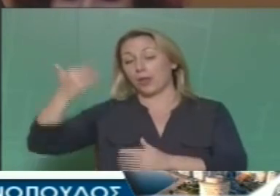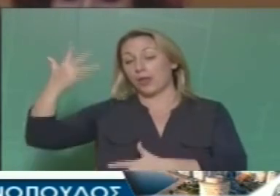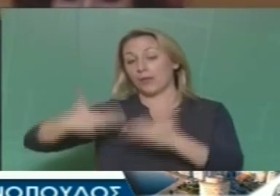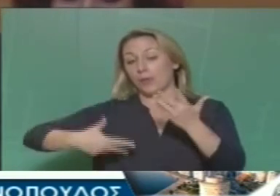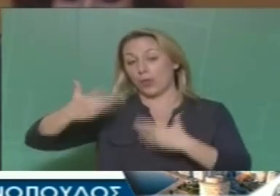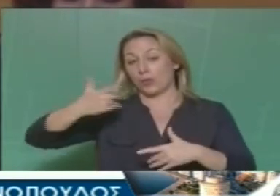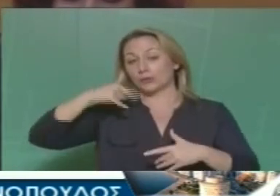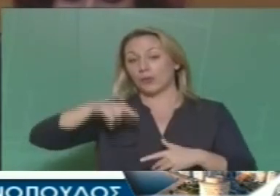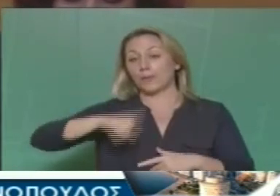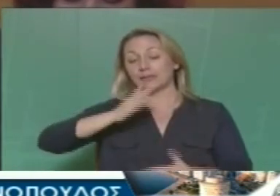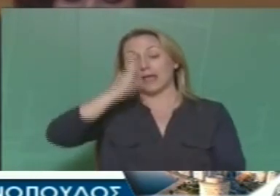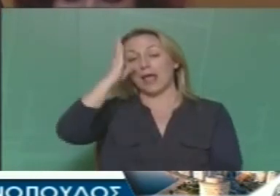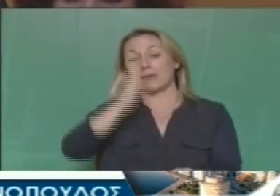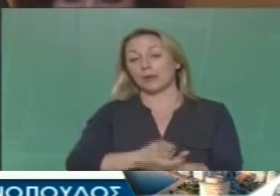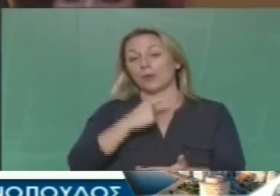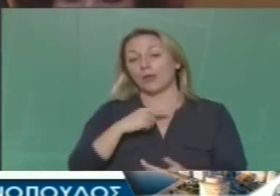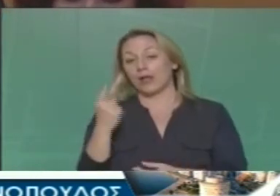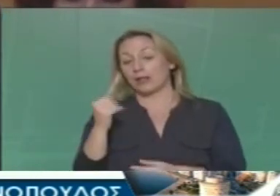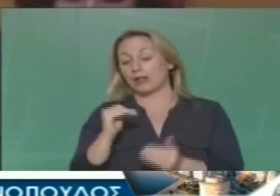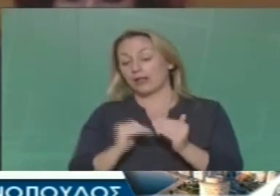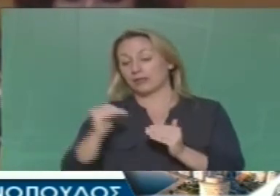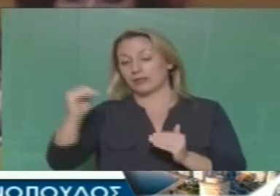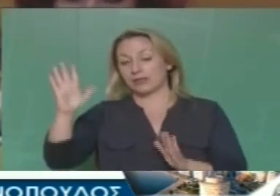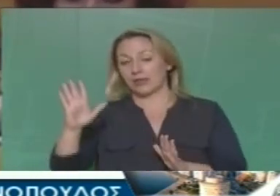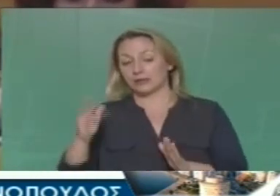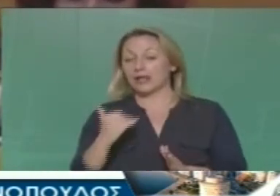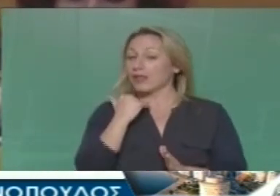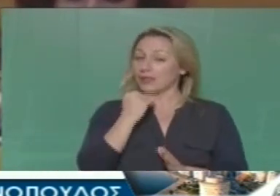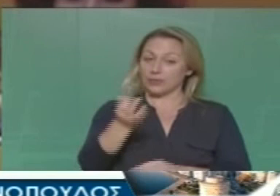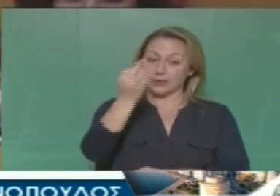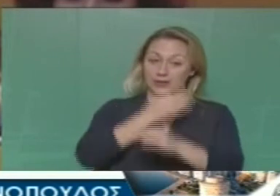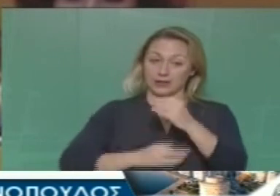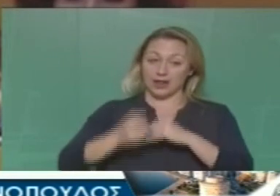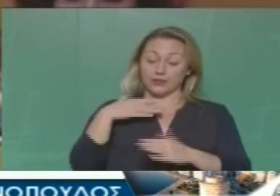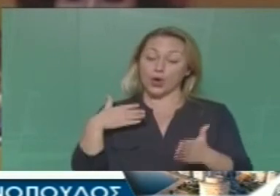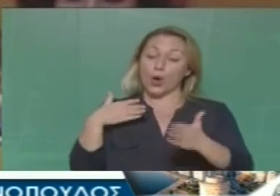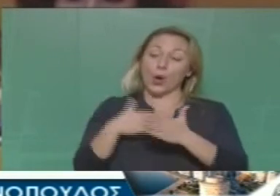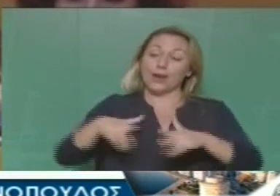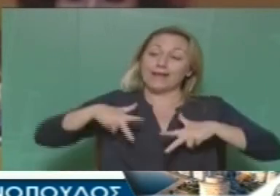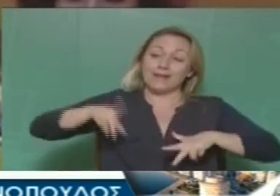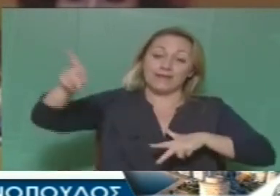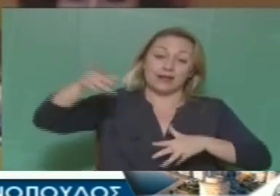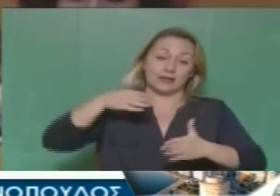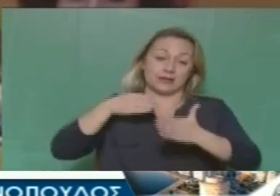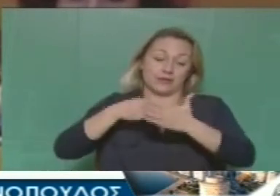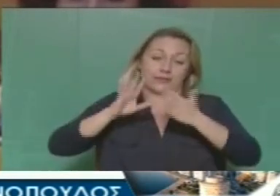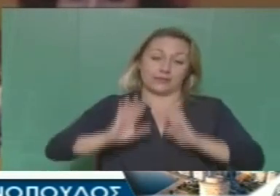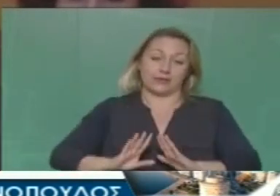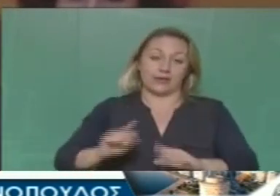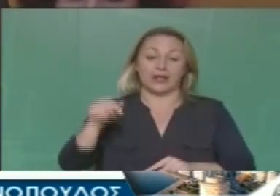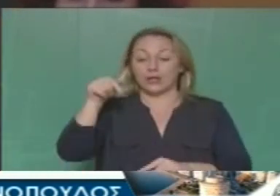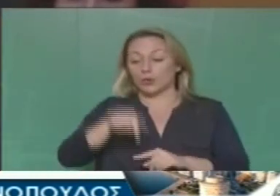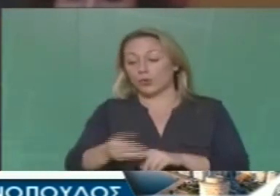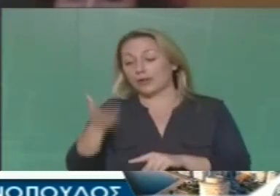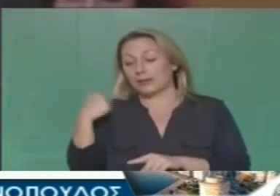ταξική επιλογή Δεν μπορεί κανένας να λέει Τι να κάνουμε Μας έβαλε αυτά τα όρια η κυβέρνηση Και η σημερινή και η